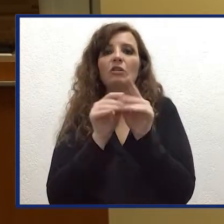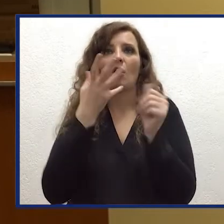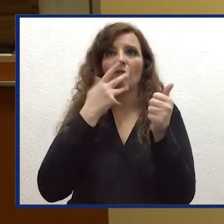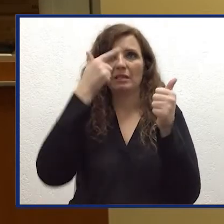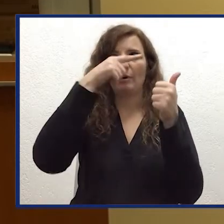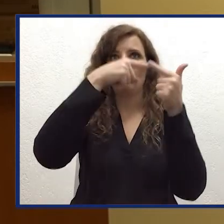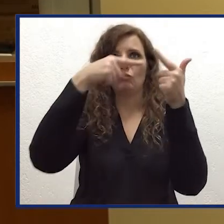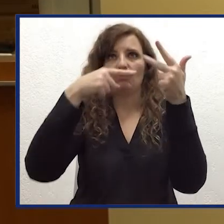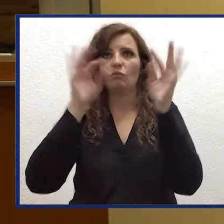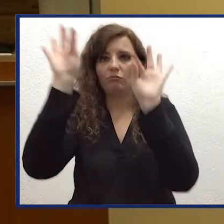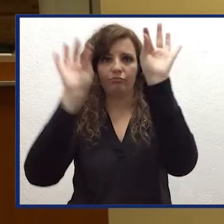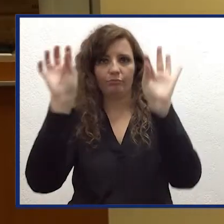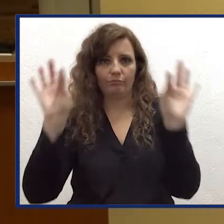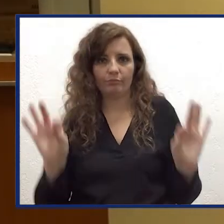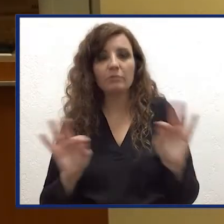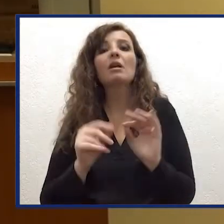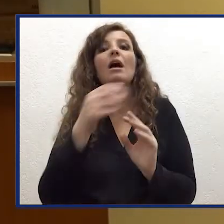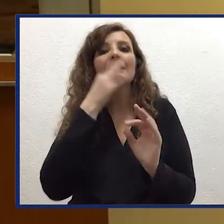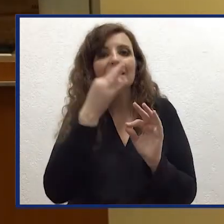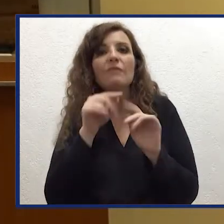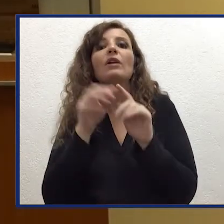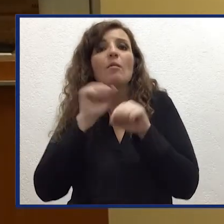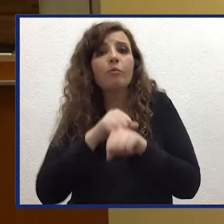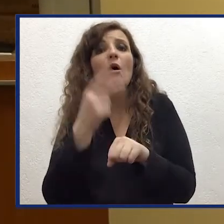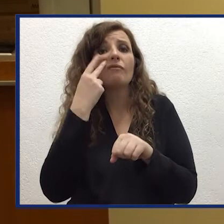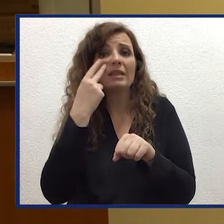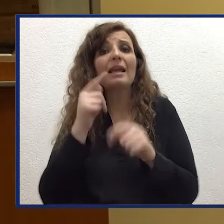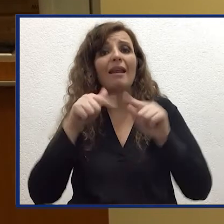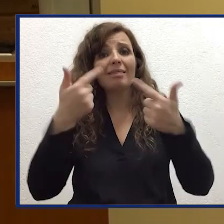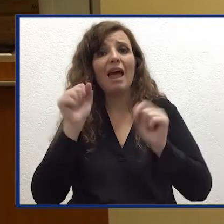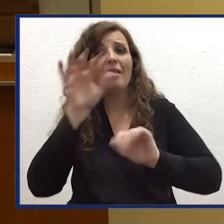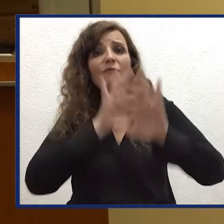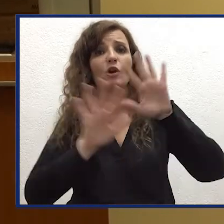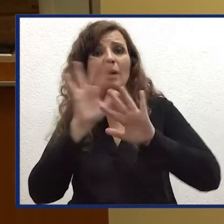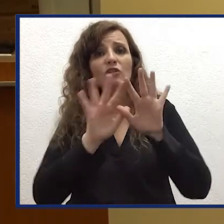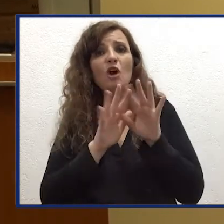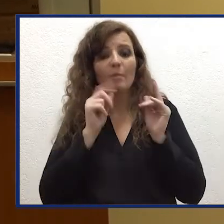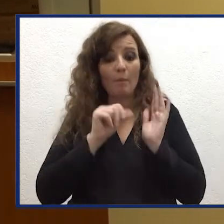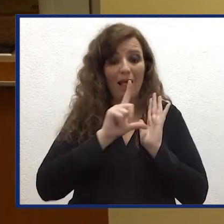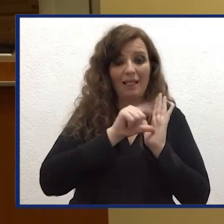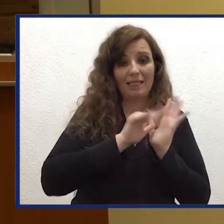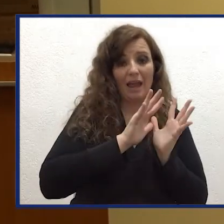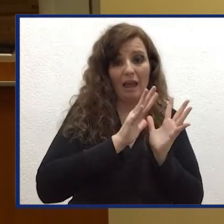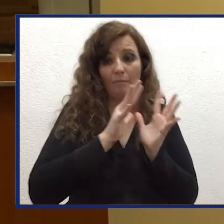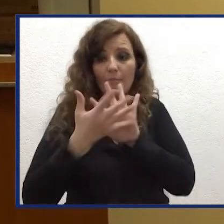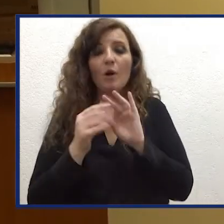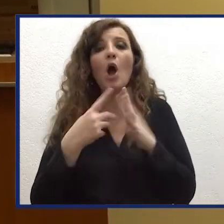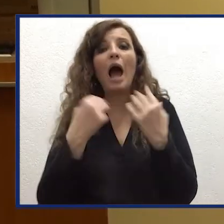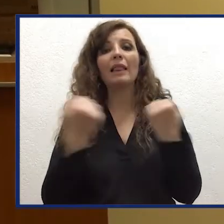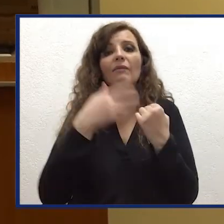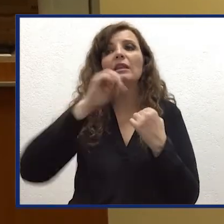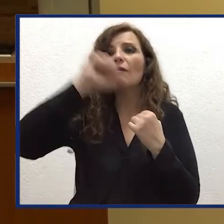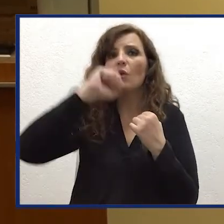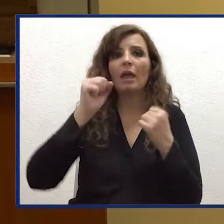diciamo, definita l'area di analisi, andare a ricostruire quello che è l'andamento temporale